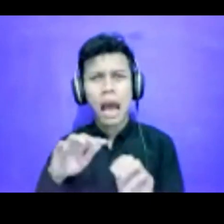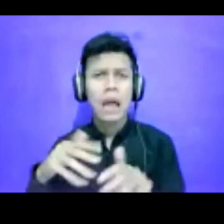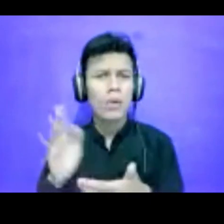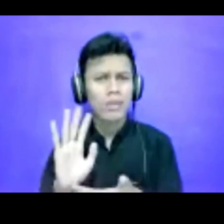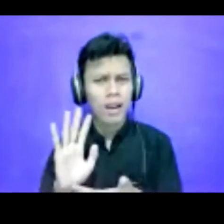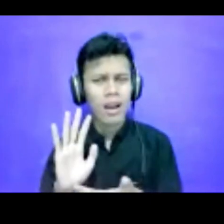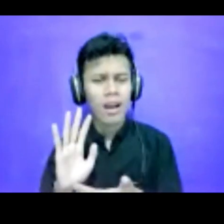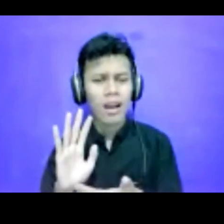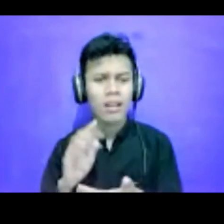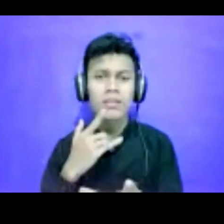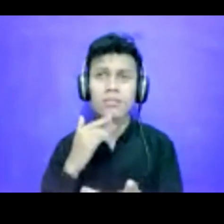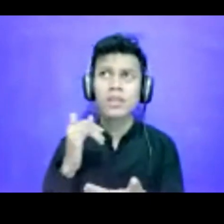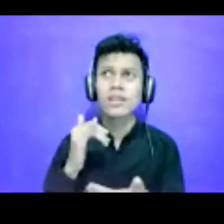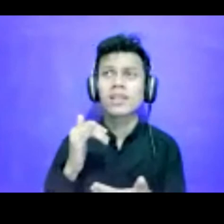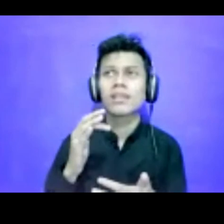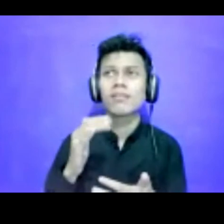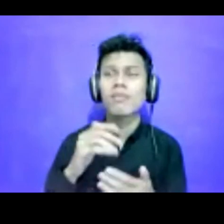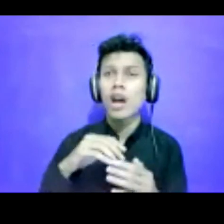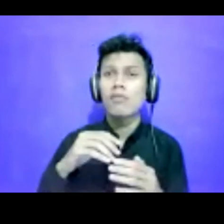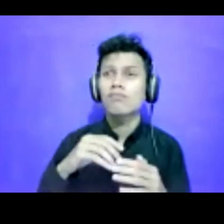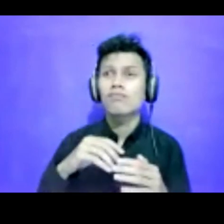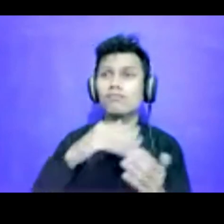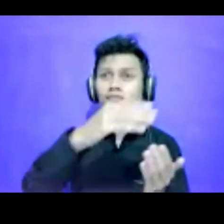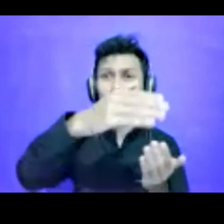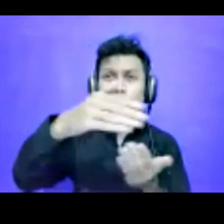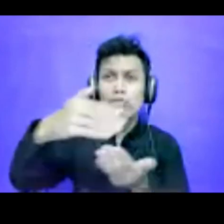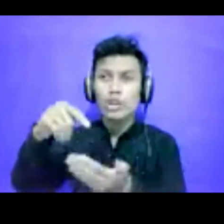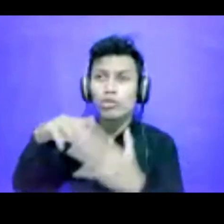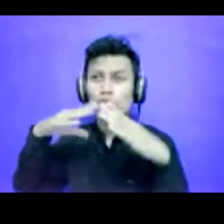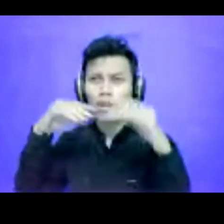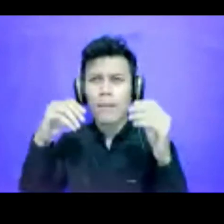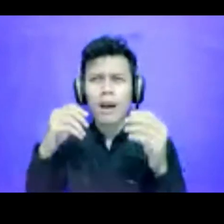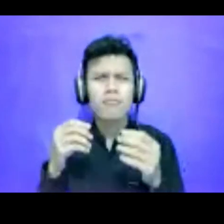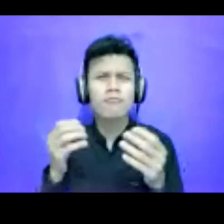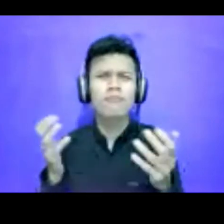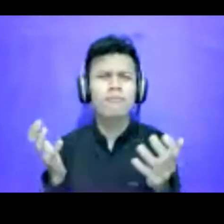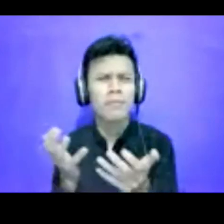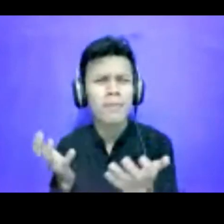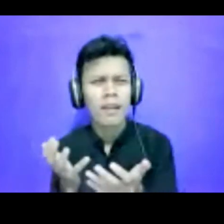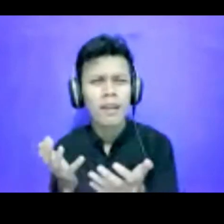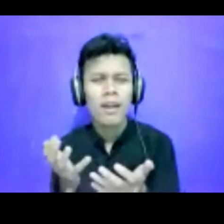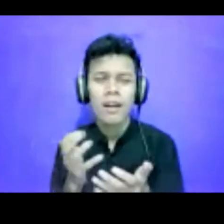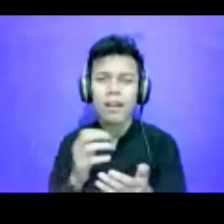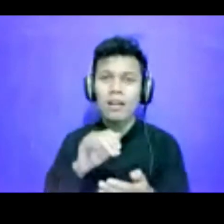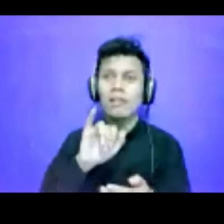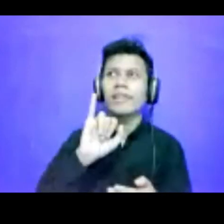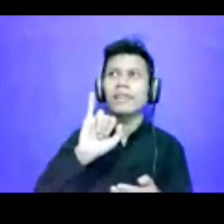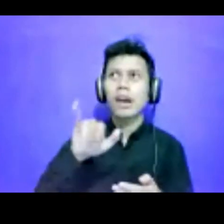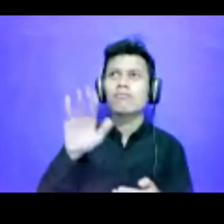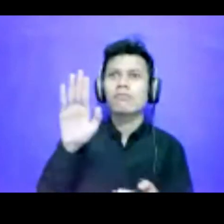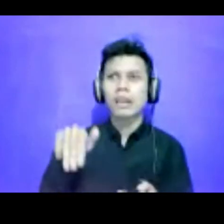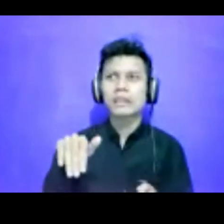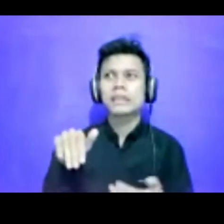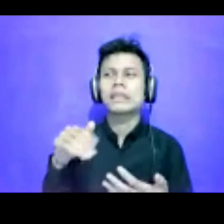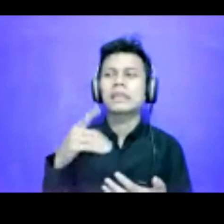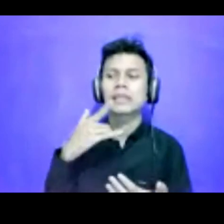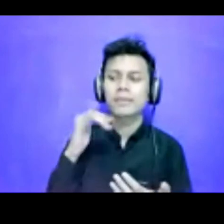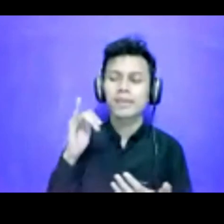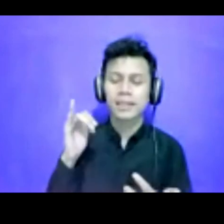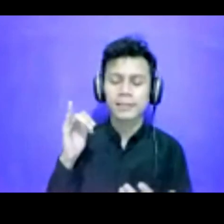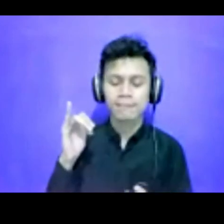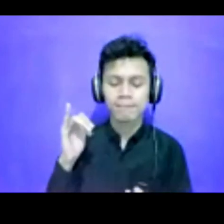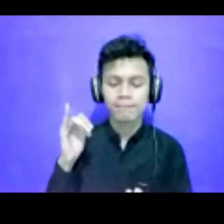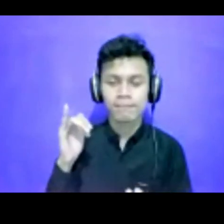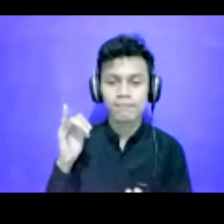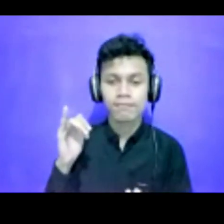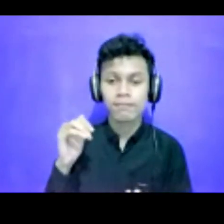Seberapa ramah liputan-liputan ini, memang ini ya, memang masih sangat ini ya, masih sangat, apa